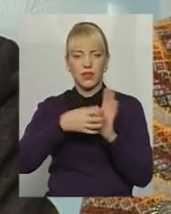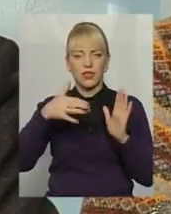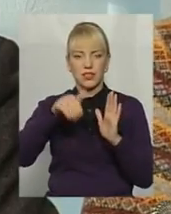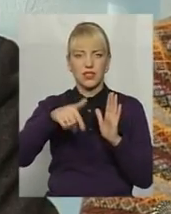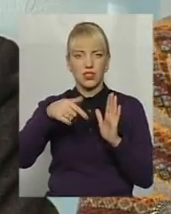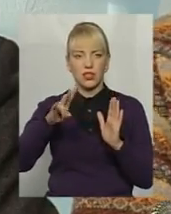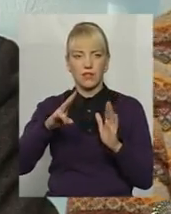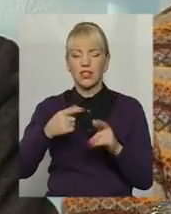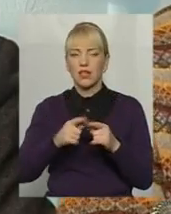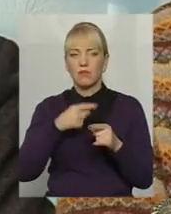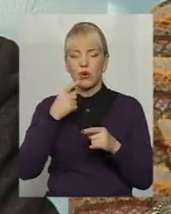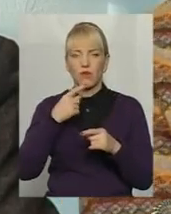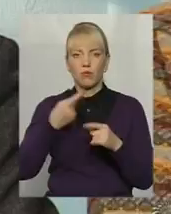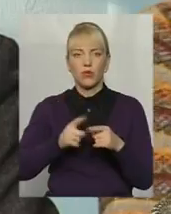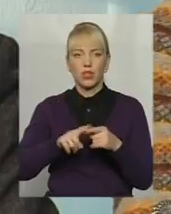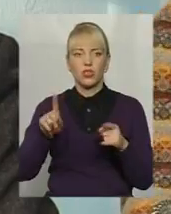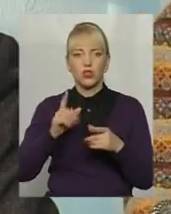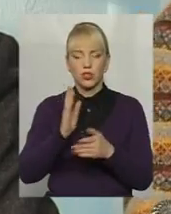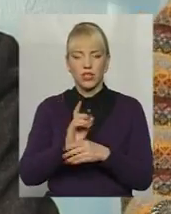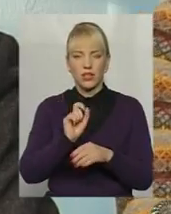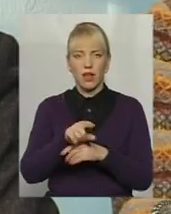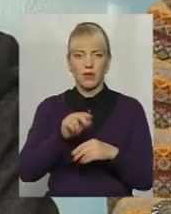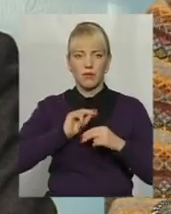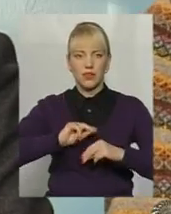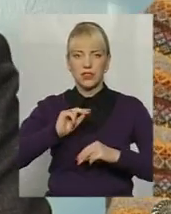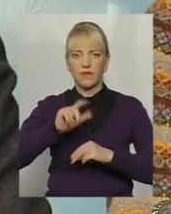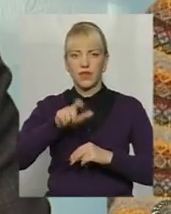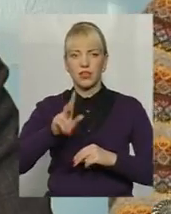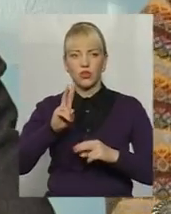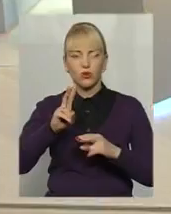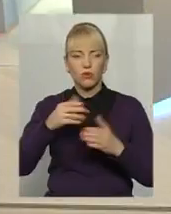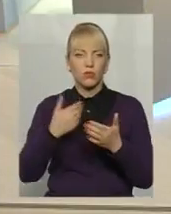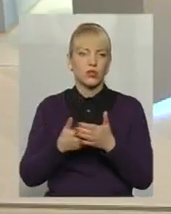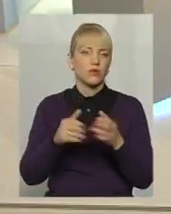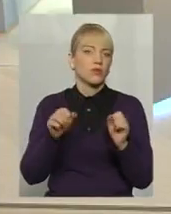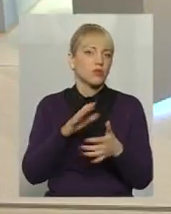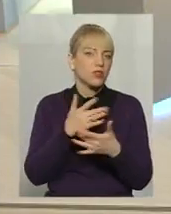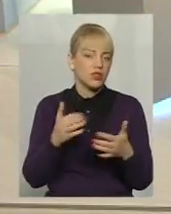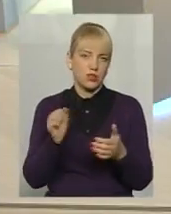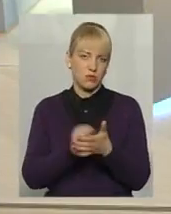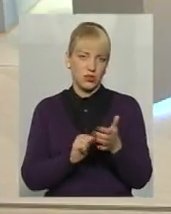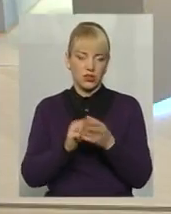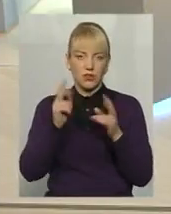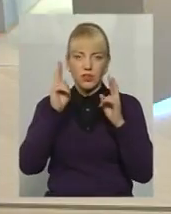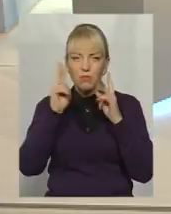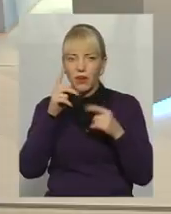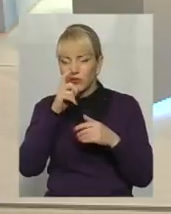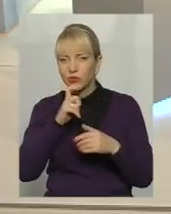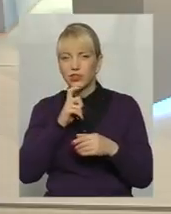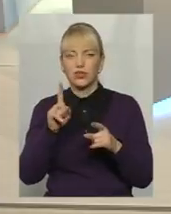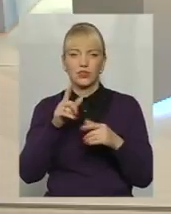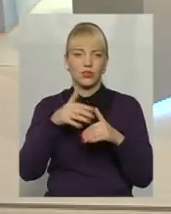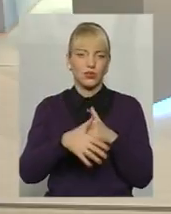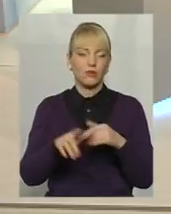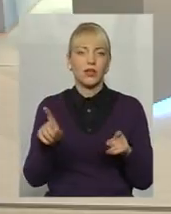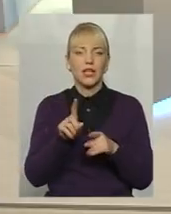гривень. Тобто знову ж ми говоримо про те, що є найманий працівник, який може бути з різних причин не зорієнтувався, неправильно себе повів